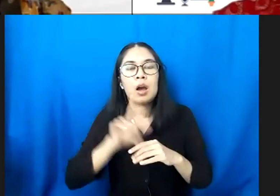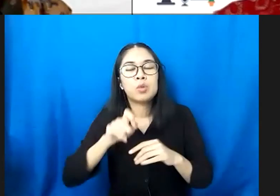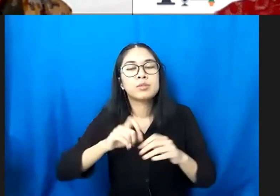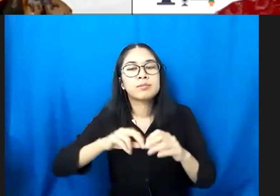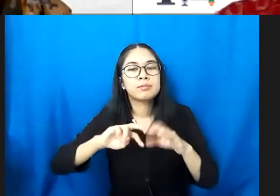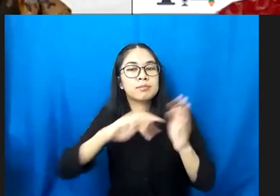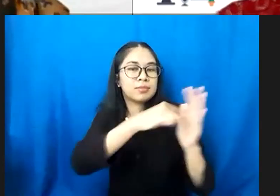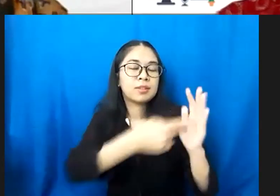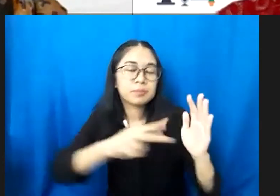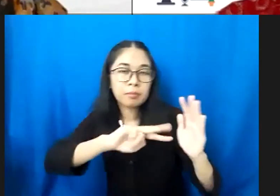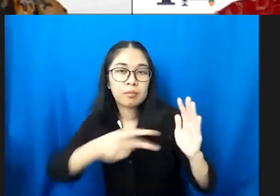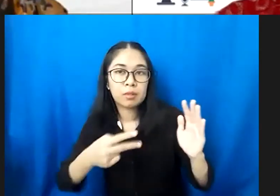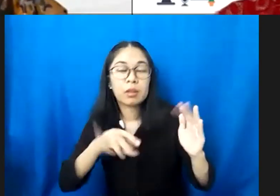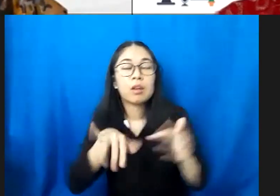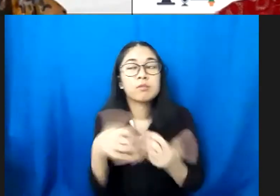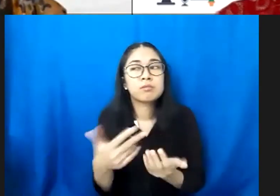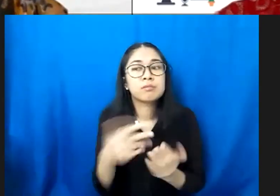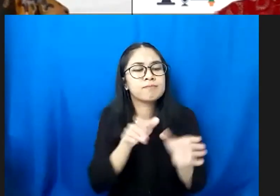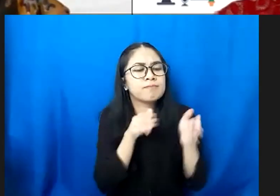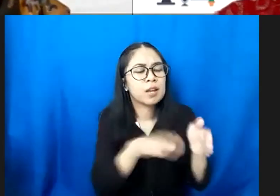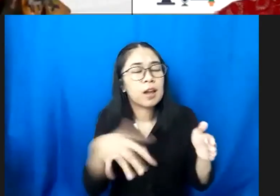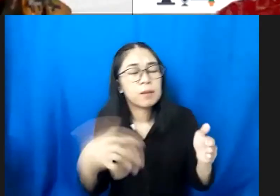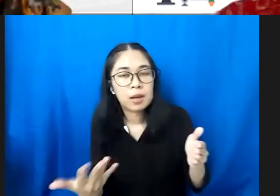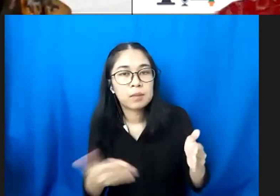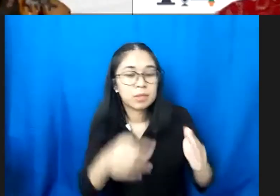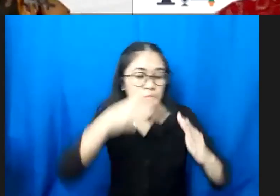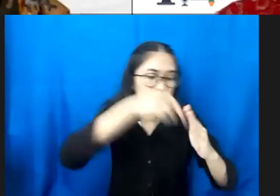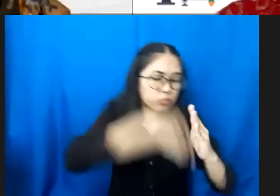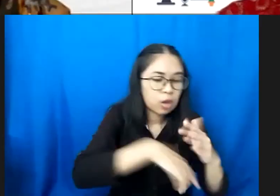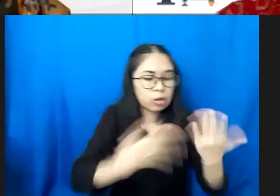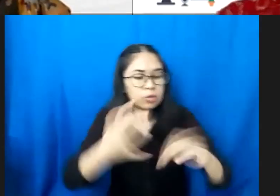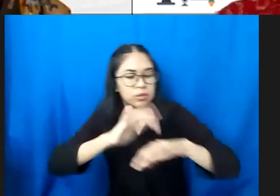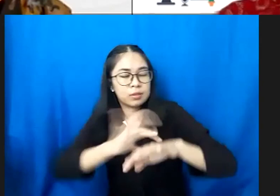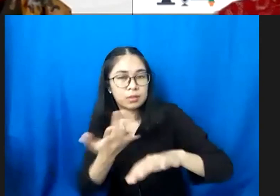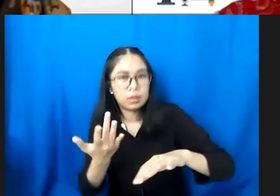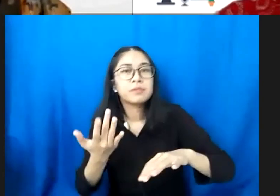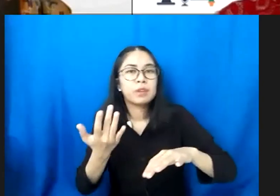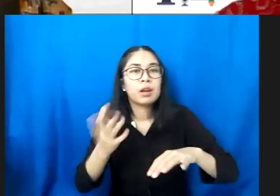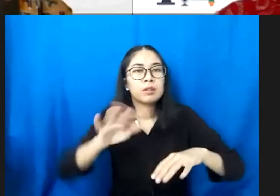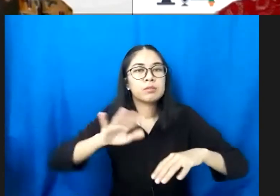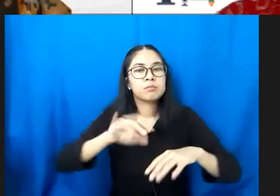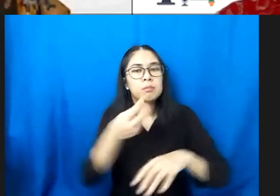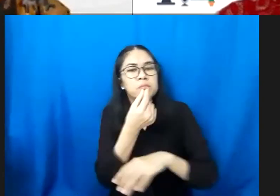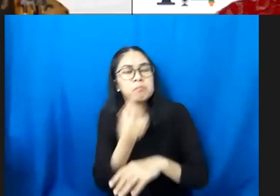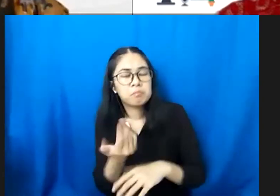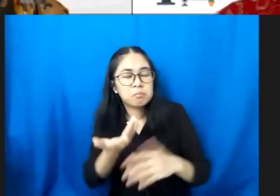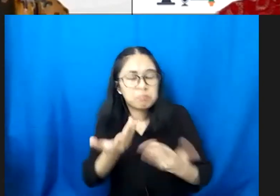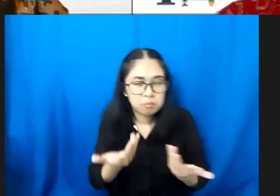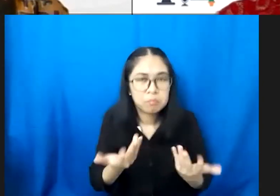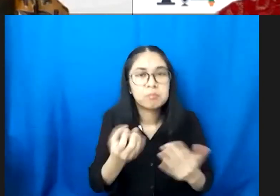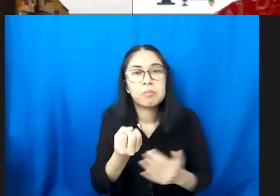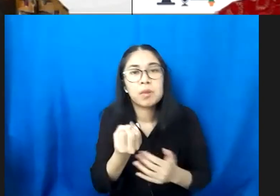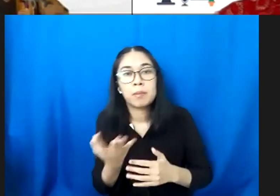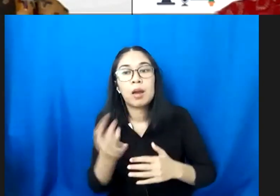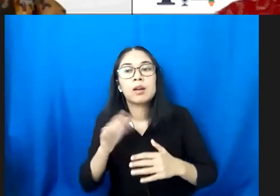di bagian apa apakah dia di spesifik atau di sensitif di komponen apa berapa biayanya untuk menjangkau